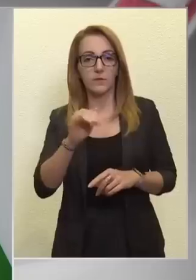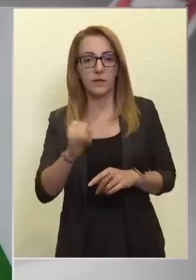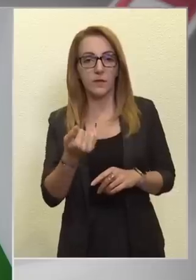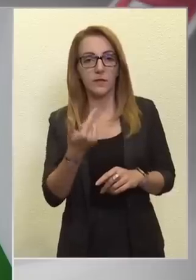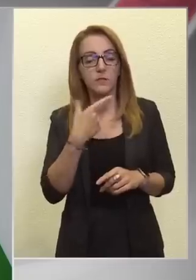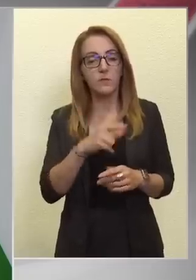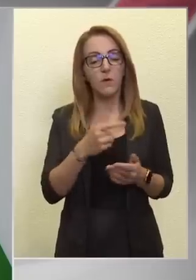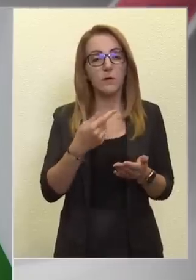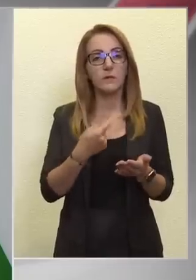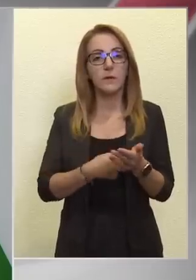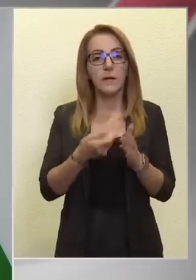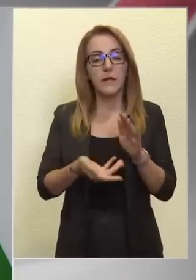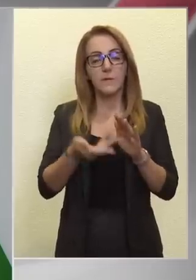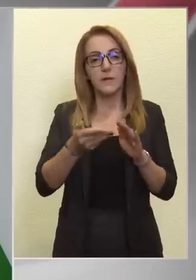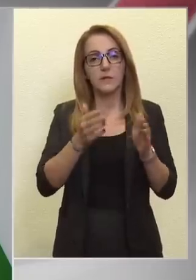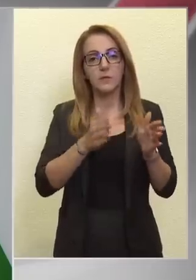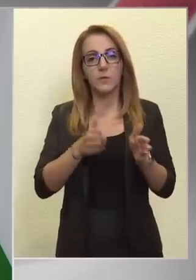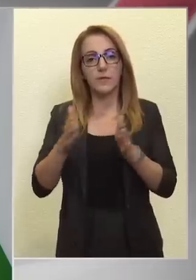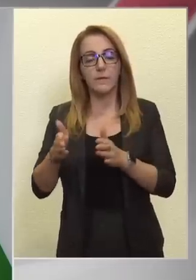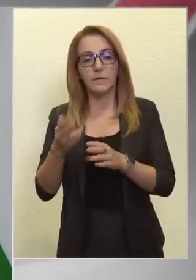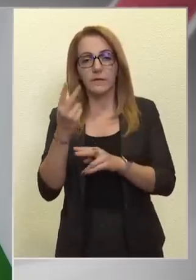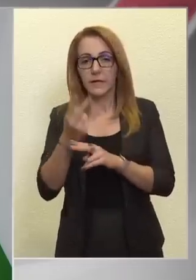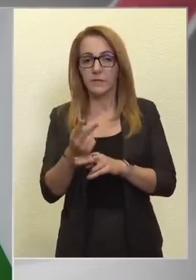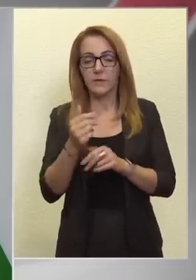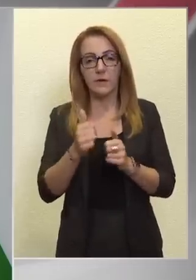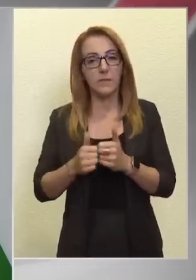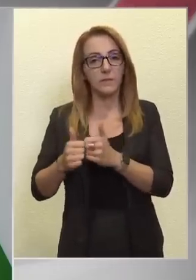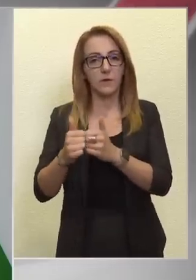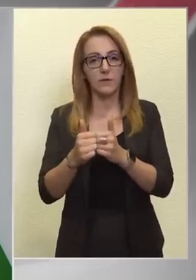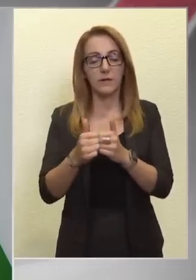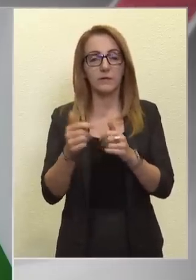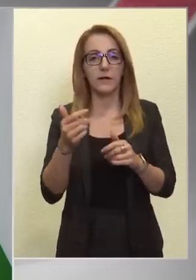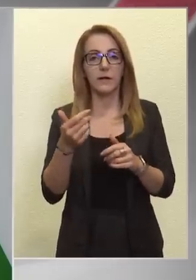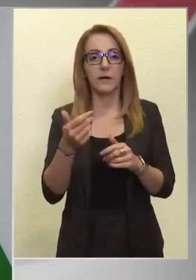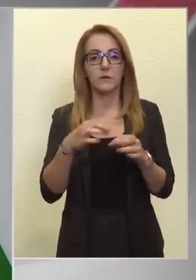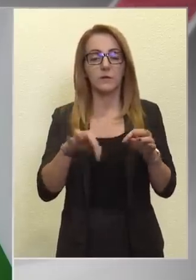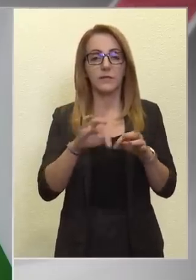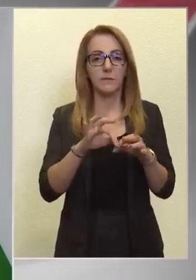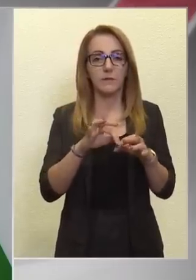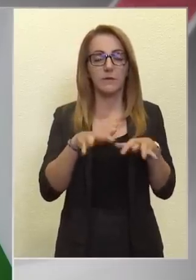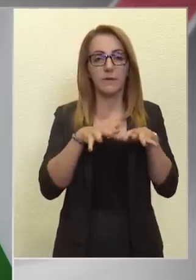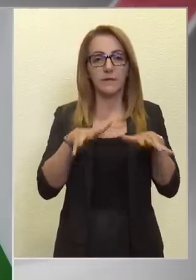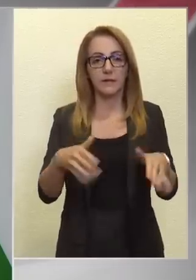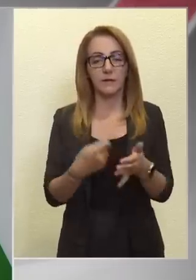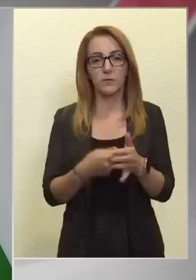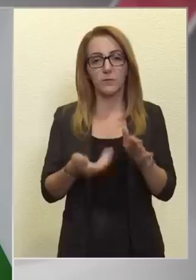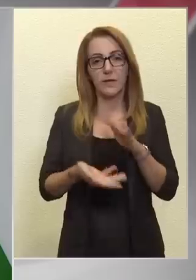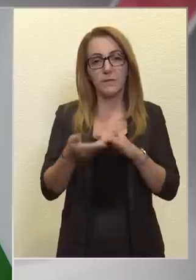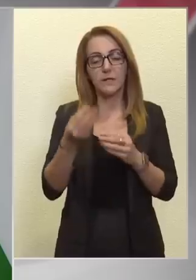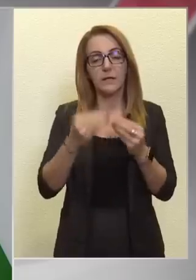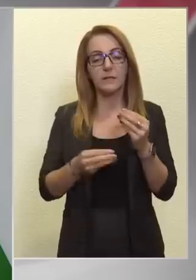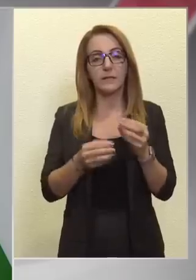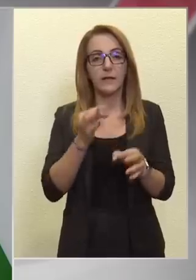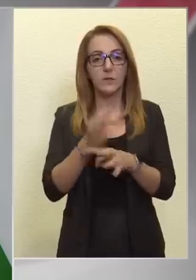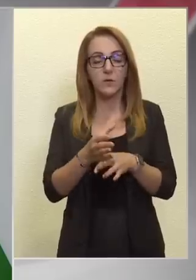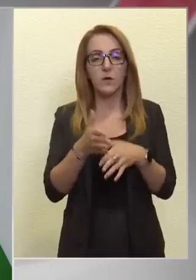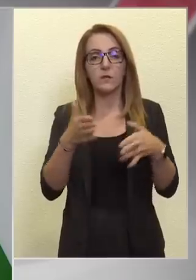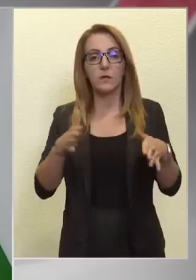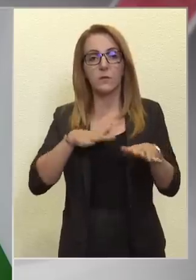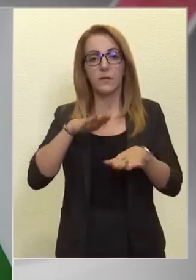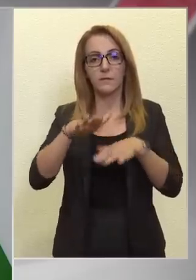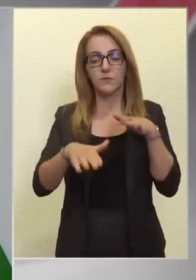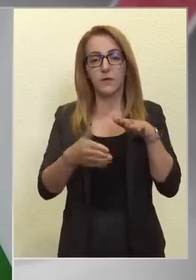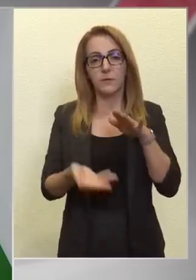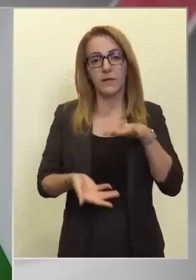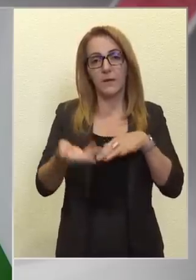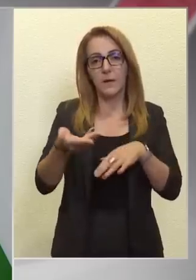béremelés, de ütemét tekintve nem követte az országban végbent általános béremelést. Ezért kell gyorsabban és nagyobb lépésekkel válni. Mi azon